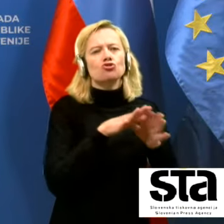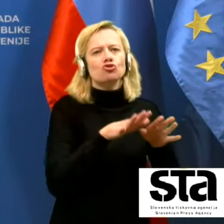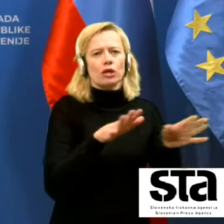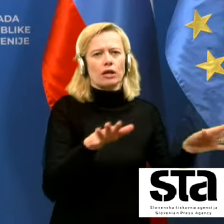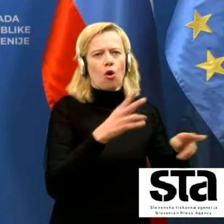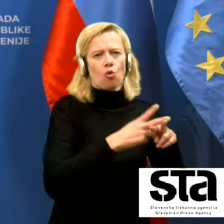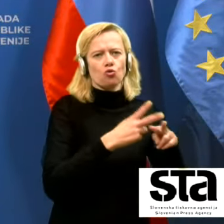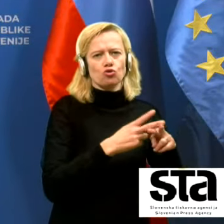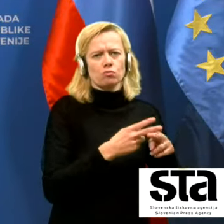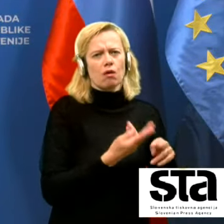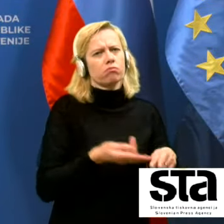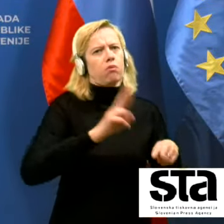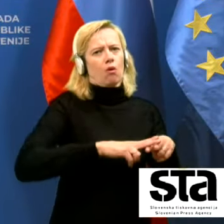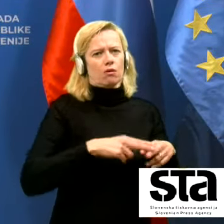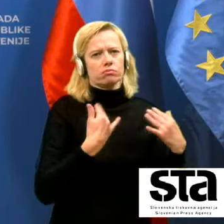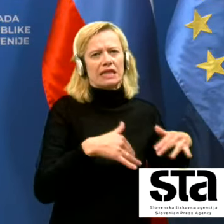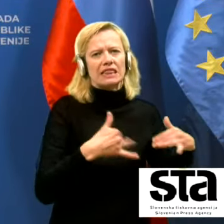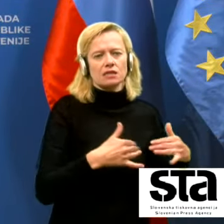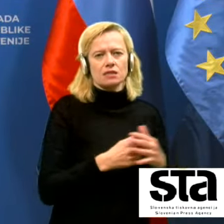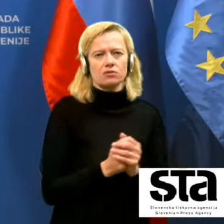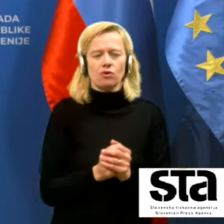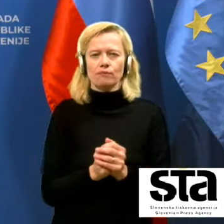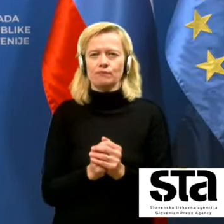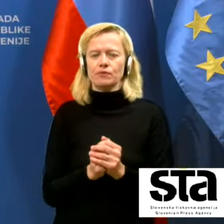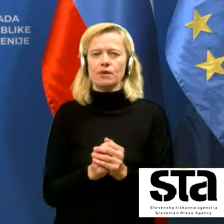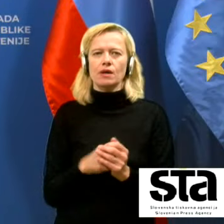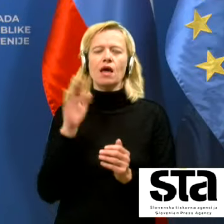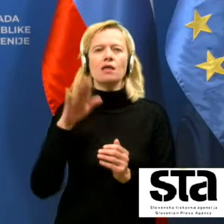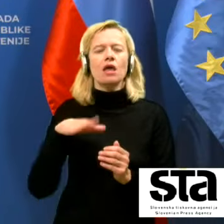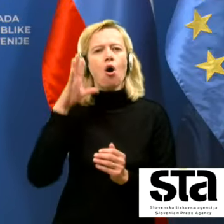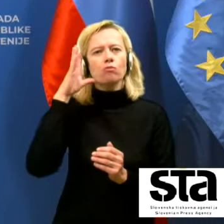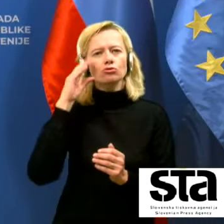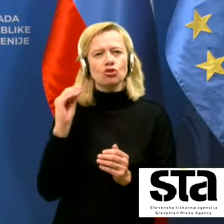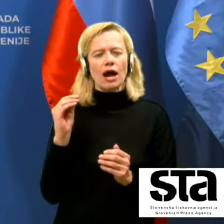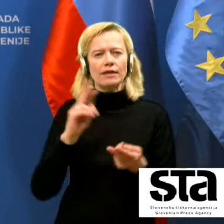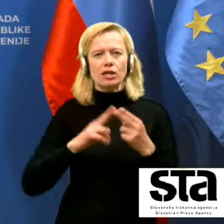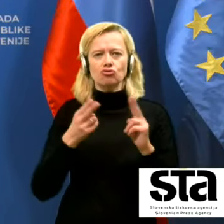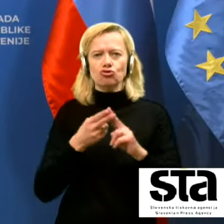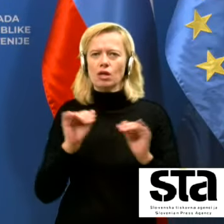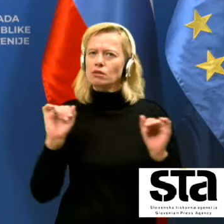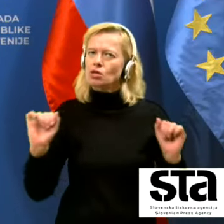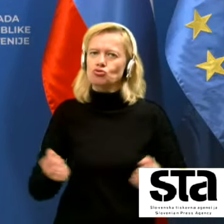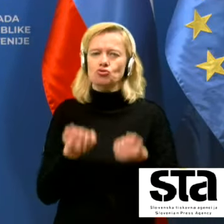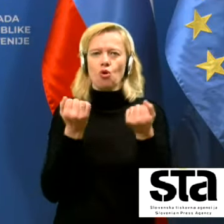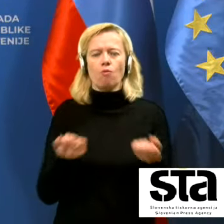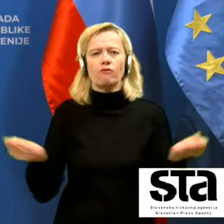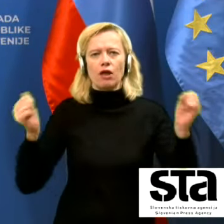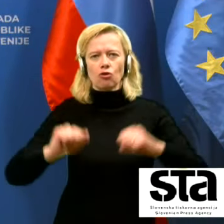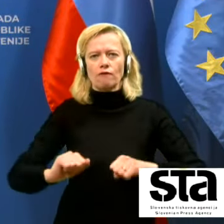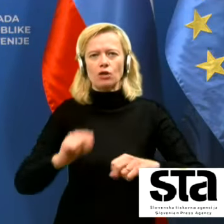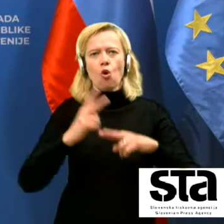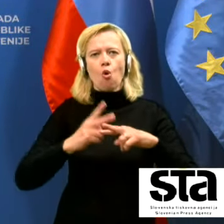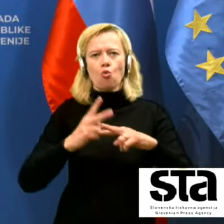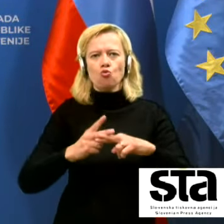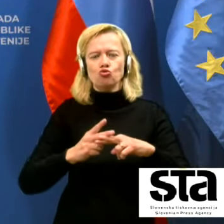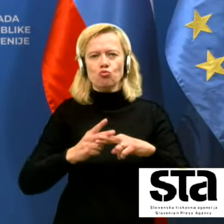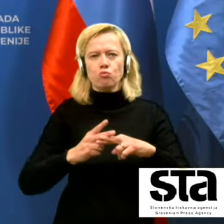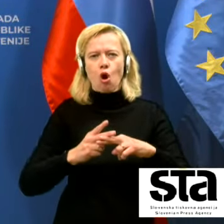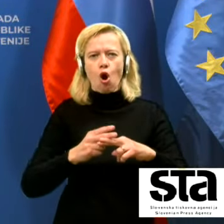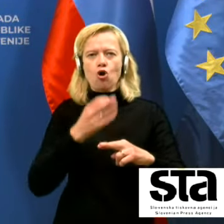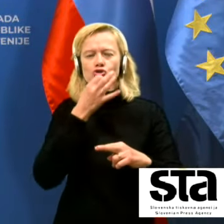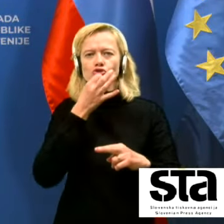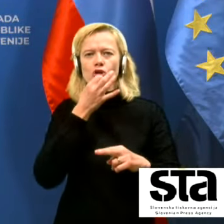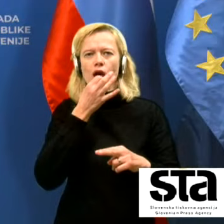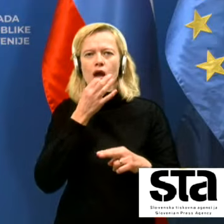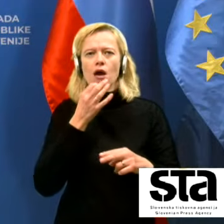lahko si predstavljate, da je na običajne načine zelo težko obladovati okužbo, če je okuženih